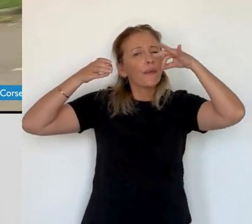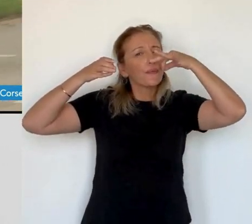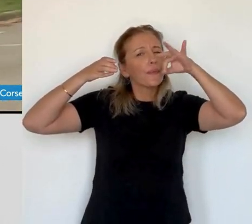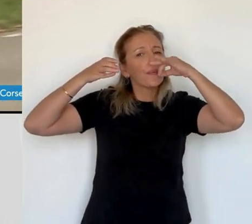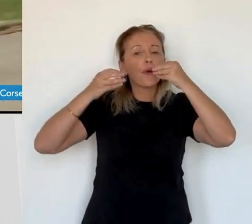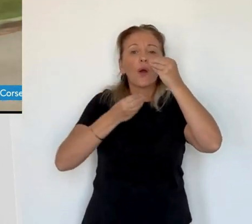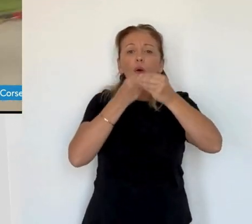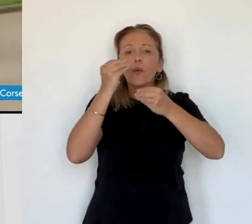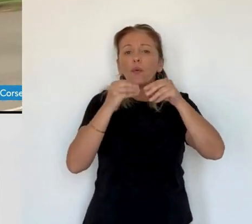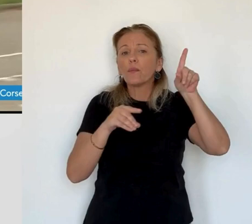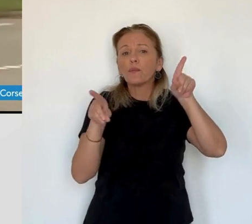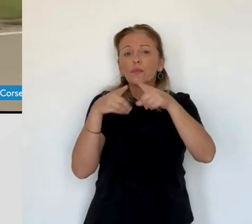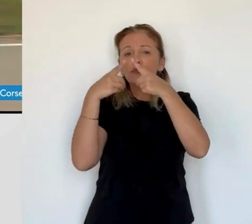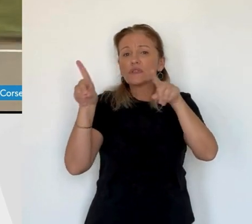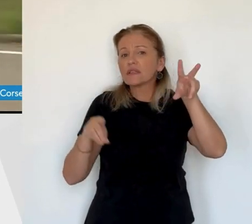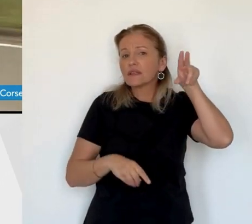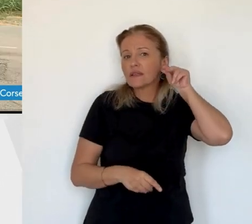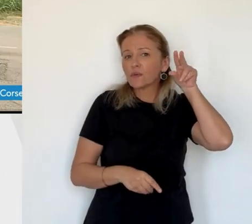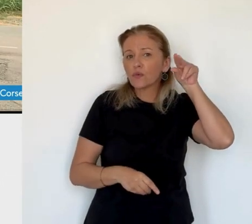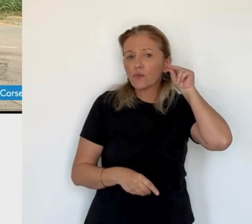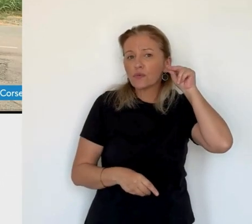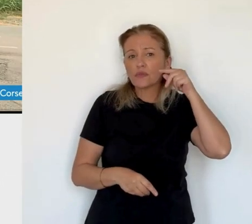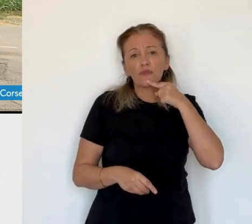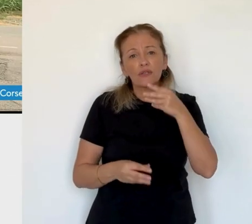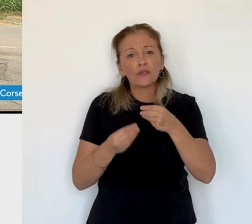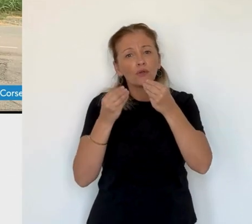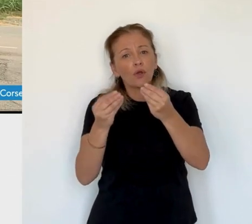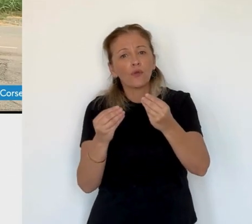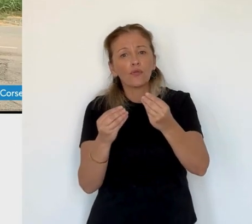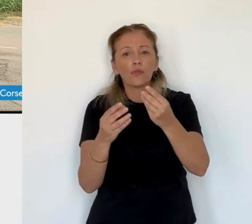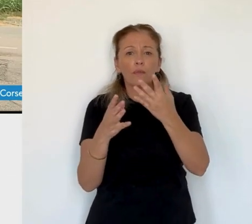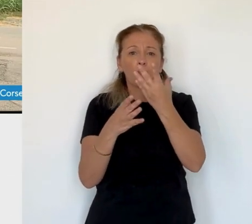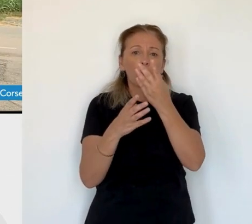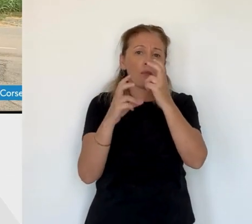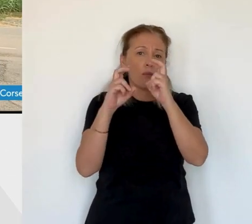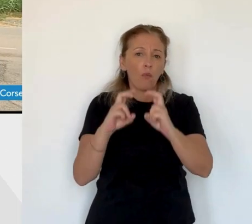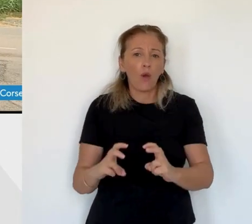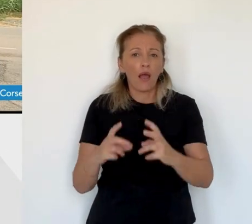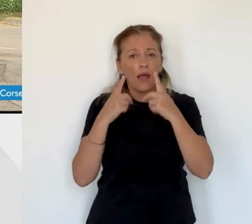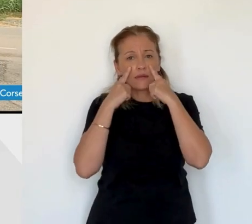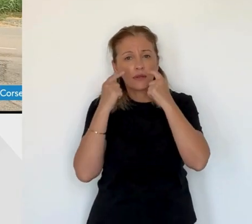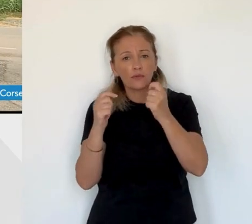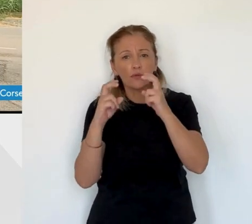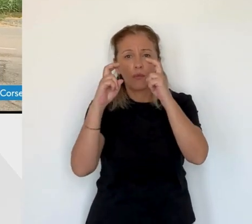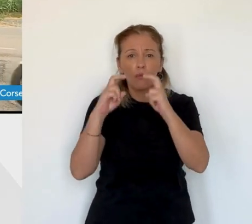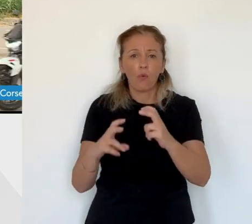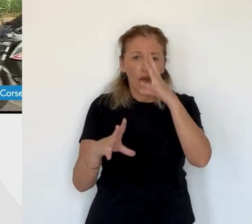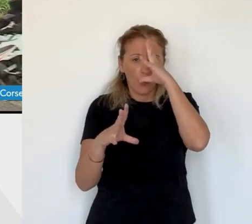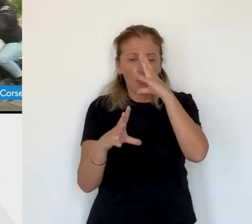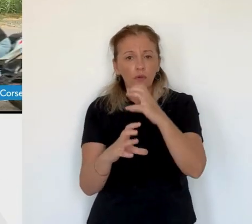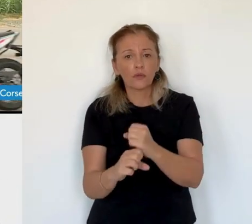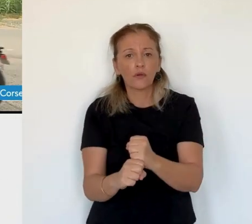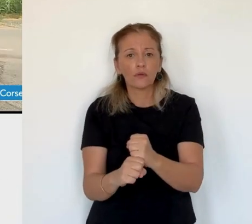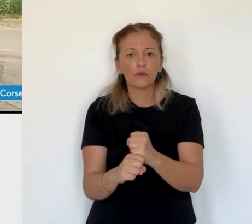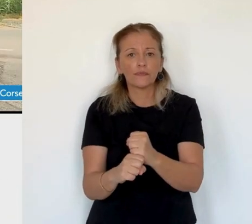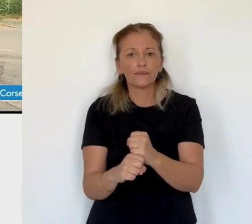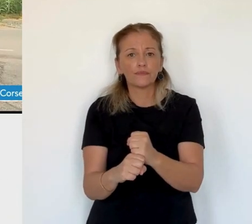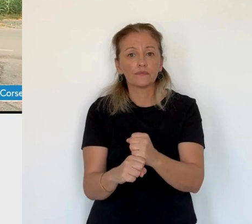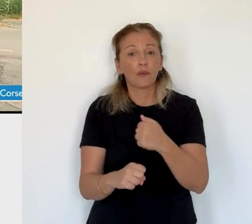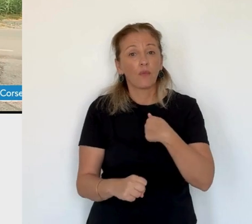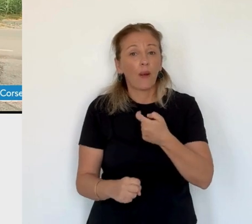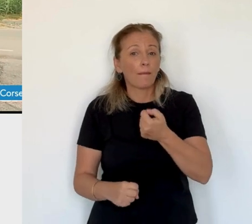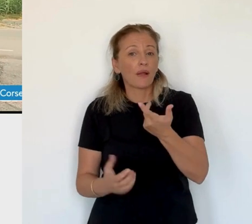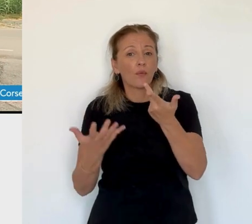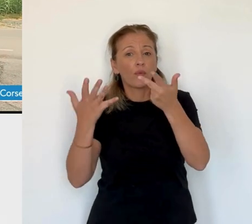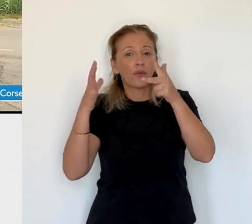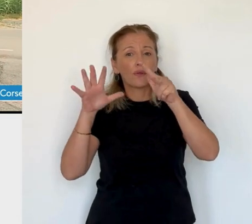Malheureusement, aujourd'hui, on a énormément de personnes qui conduisent avec les téléphones coincés dans les casques. Et donc qui sont dans leur discussion ou en train d'écouter de la musique plutôt